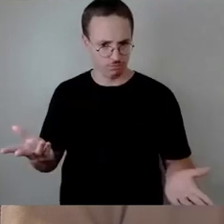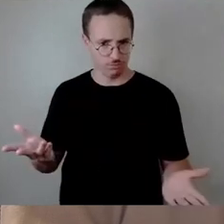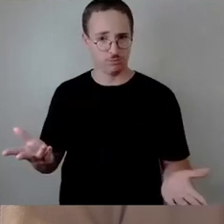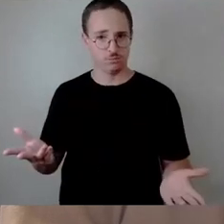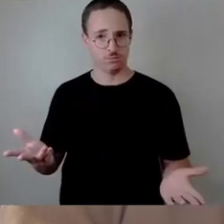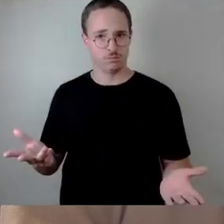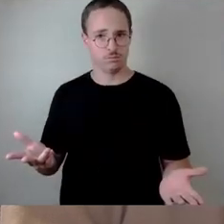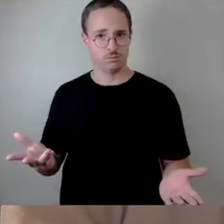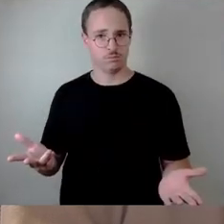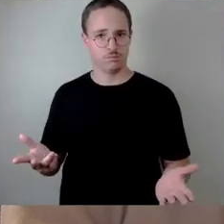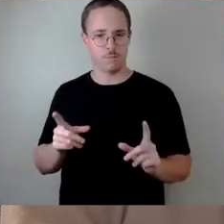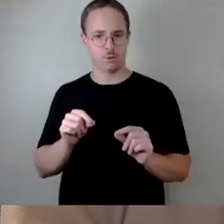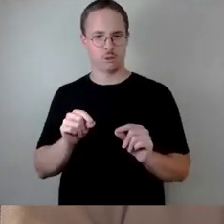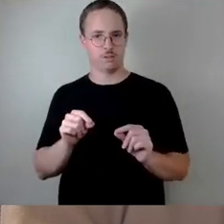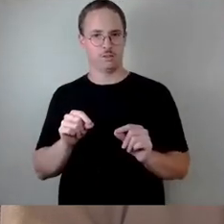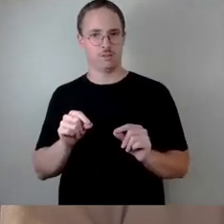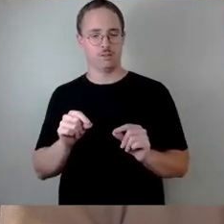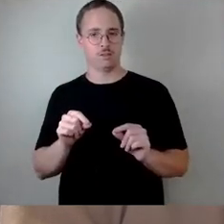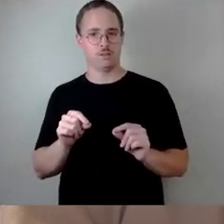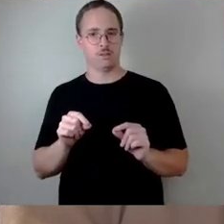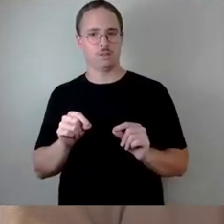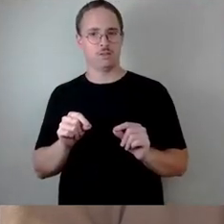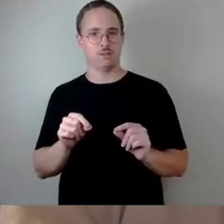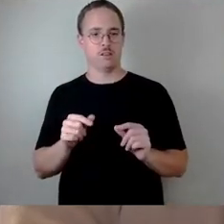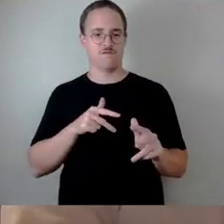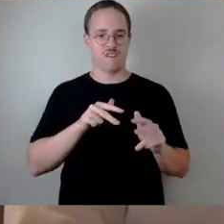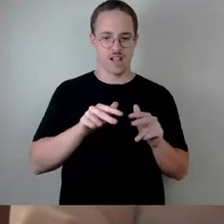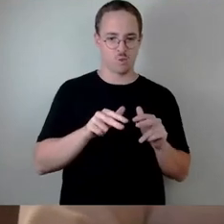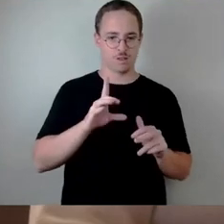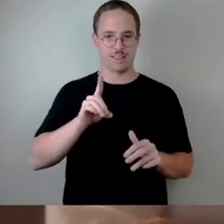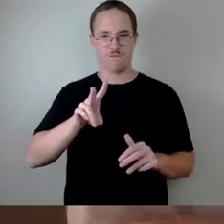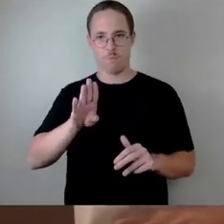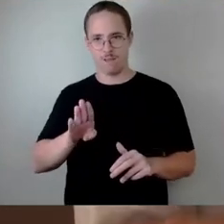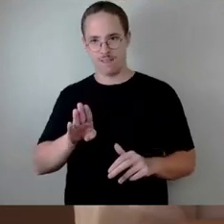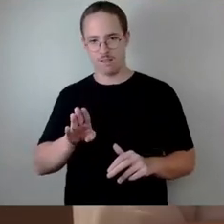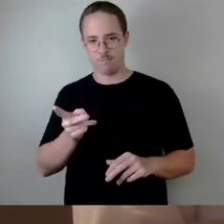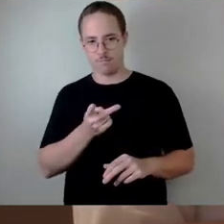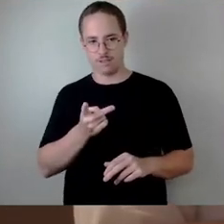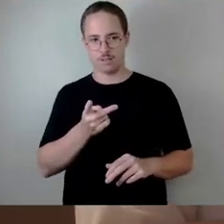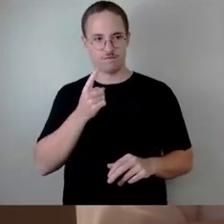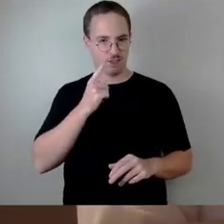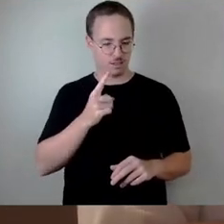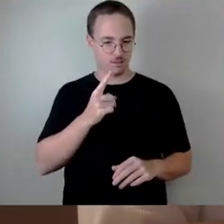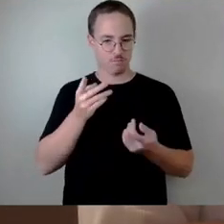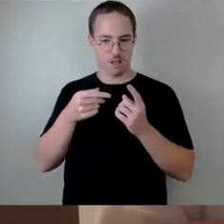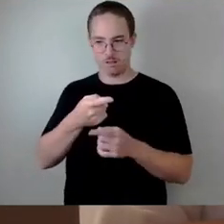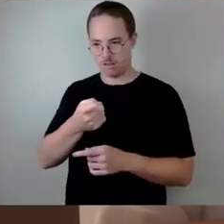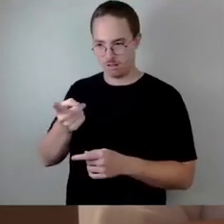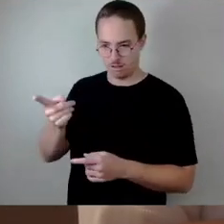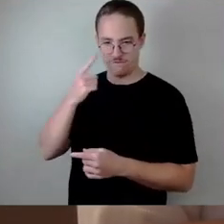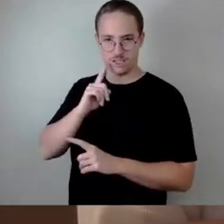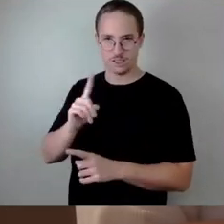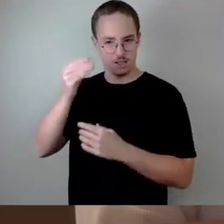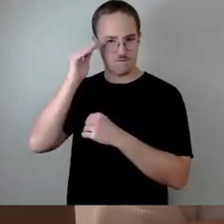Heißt das jetzt, außer der Verwaltung und der DVB logischerweise niemand von Ihrer Seite informiert wurde?